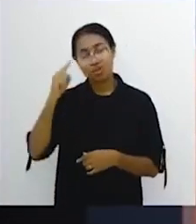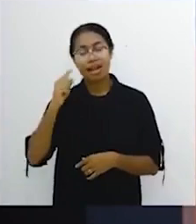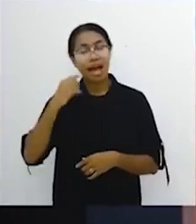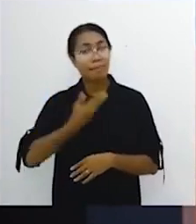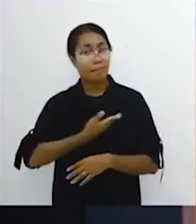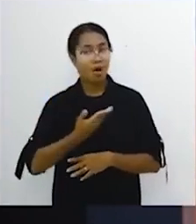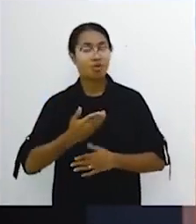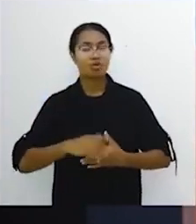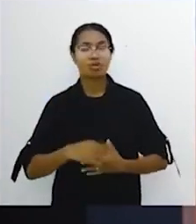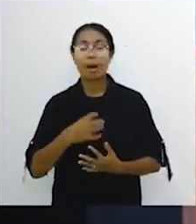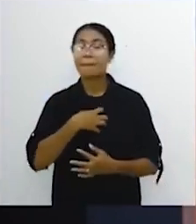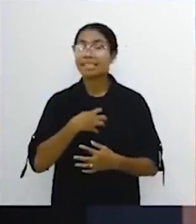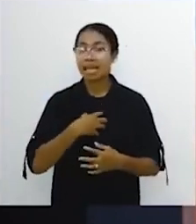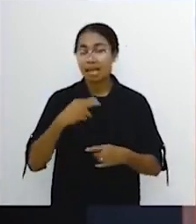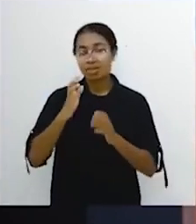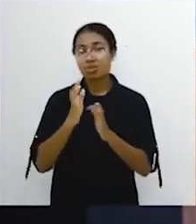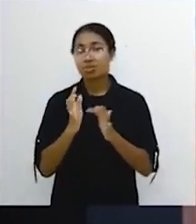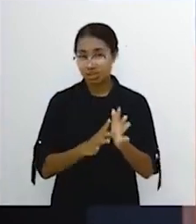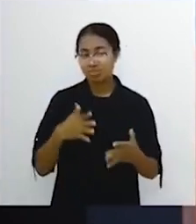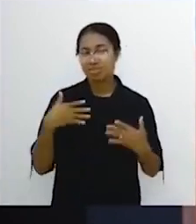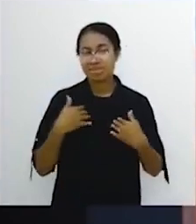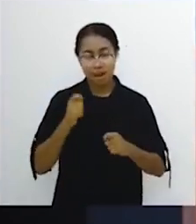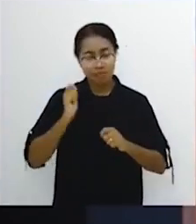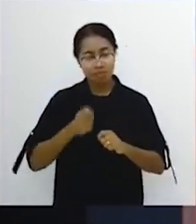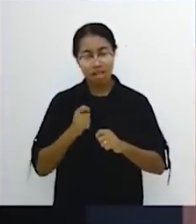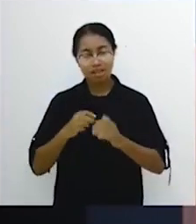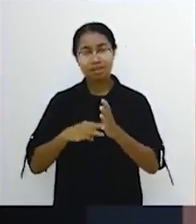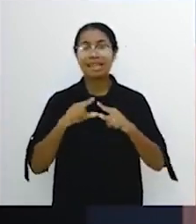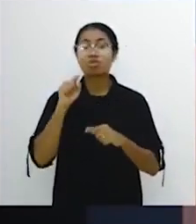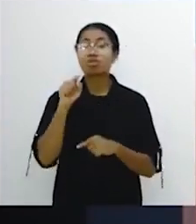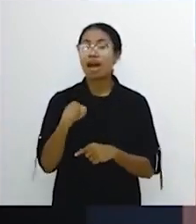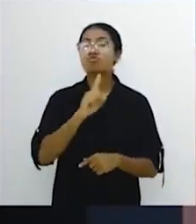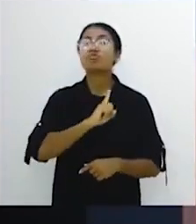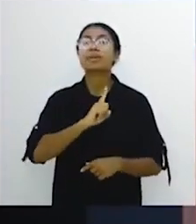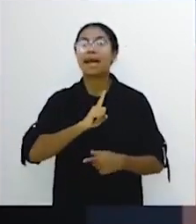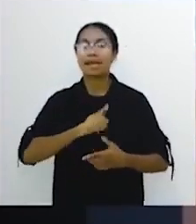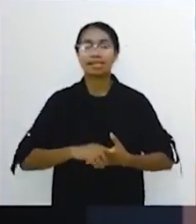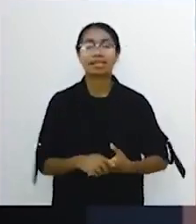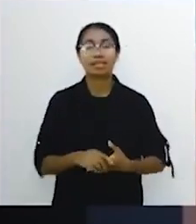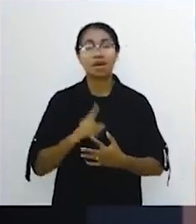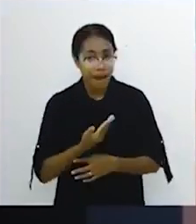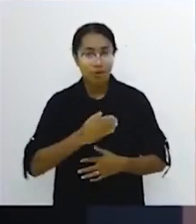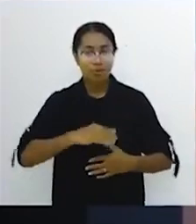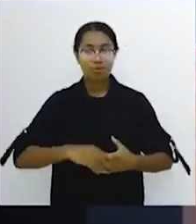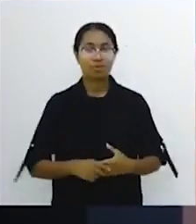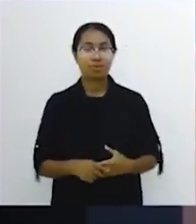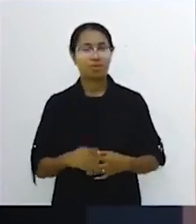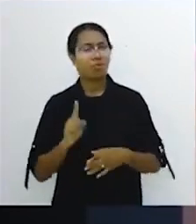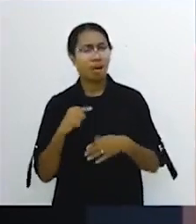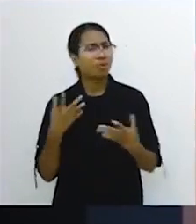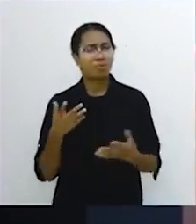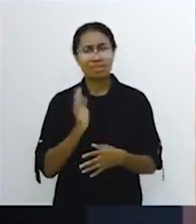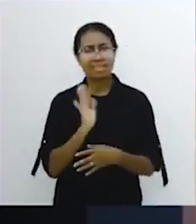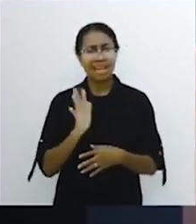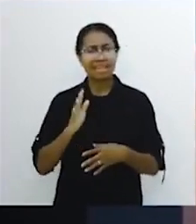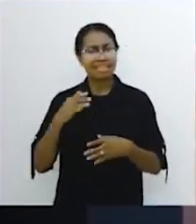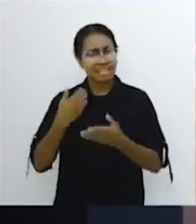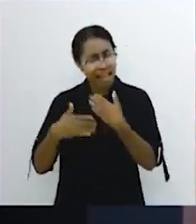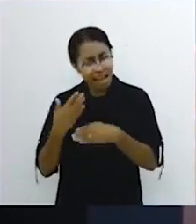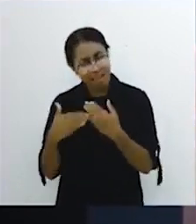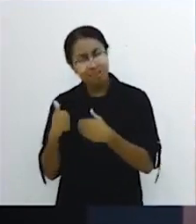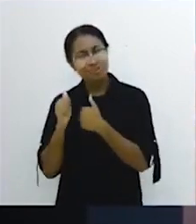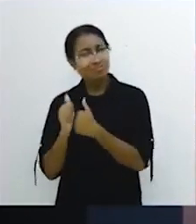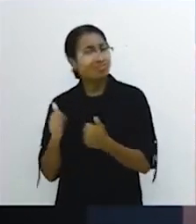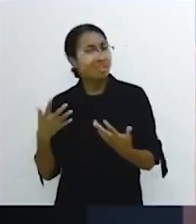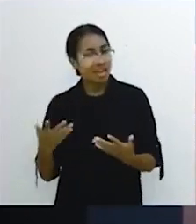Percayalah Tuhan bisa bikin mujisat untuk kamu pribadi. Sikalau dia menghendakinya. Walaupun dia tidak selalu menghendaki.